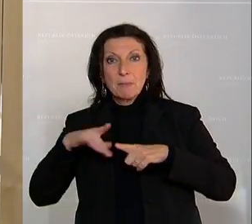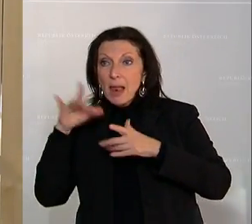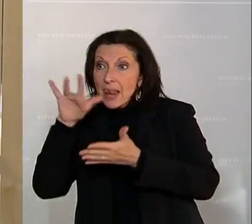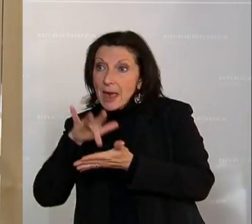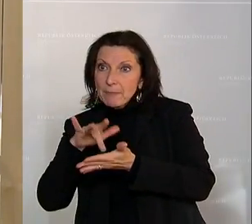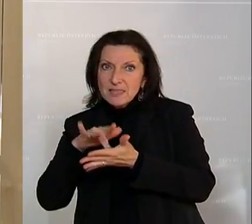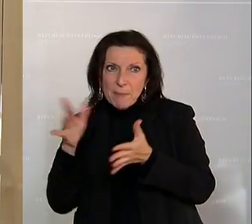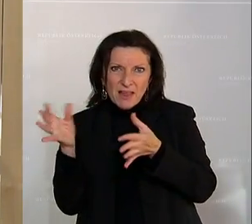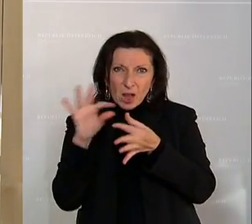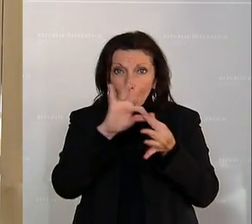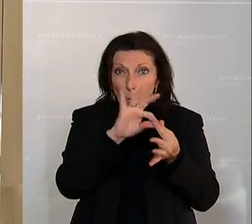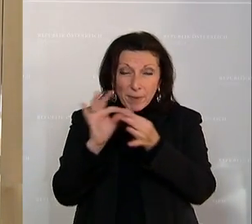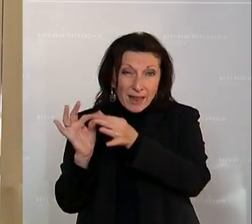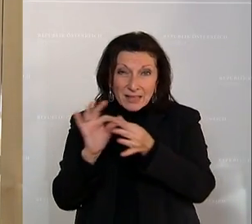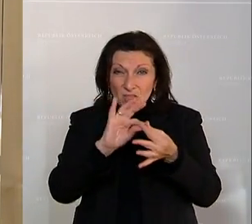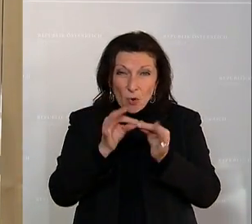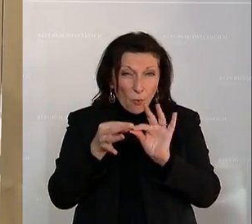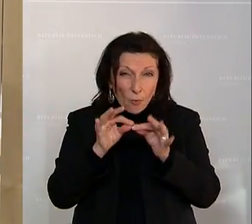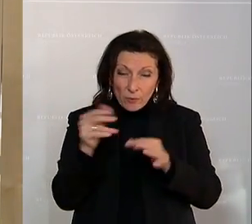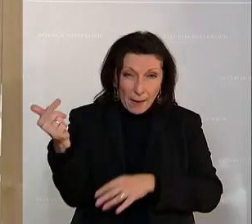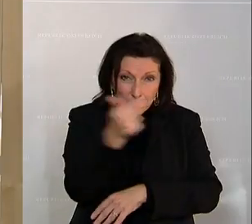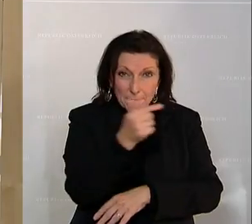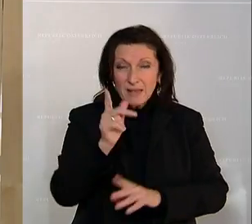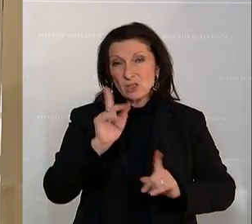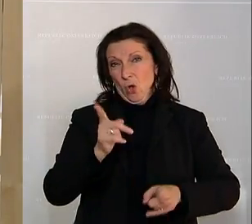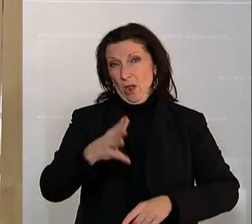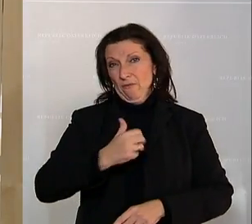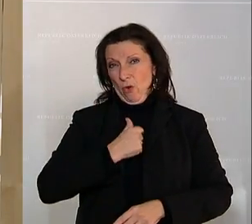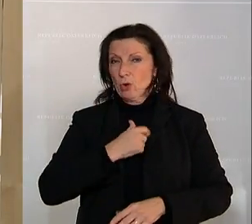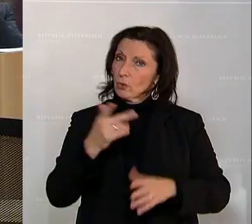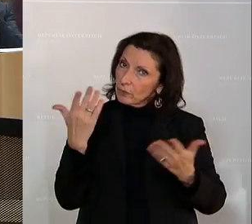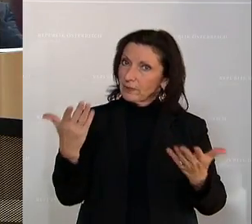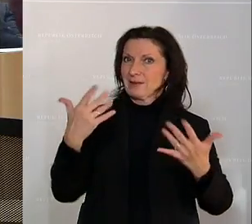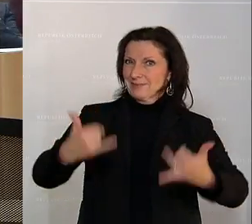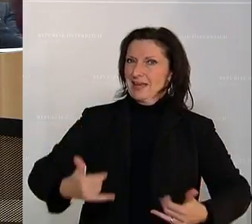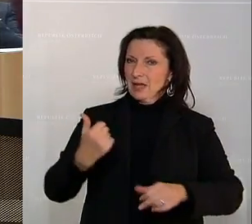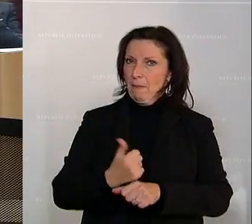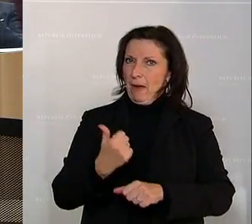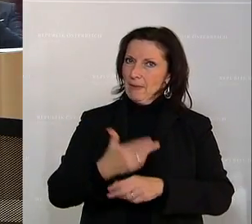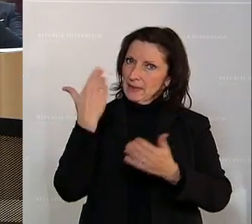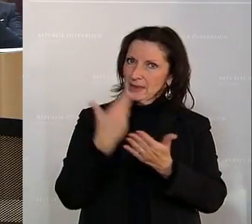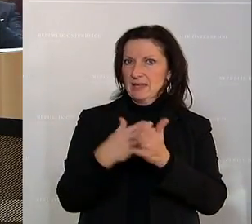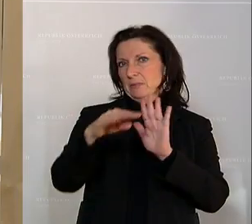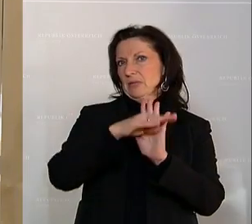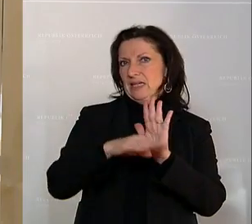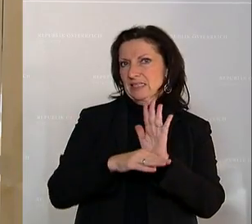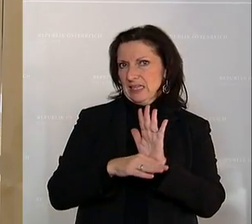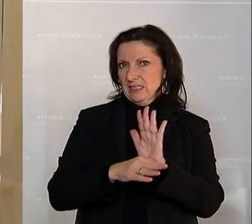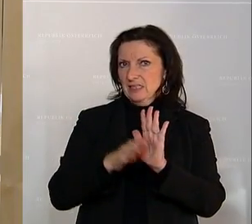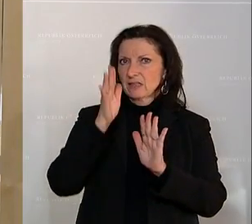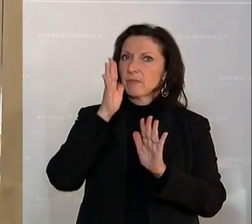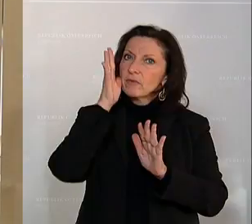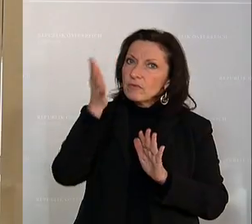erfolgreich sein kann. Und meine Damen und Herren, das tun wir heute mit diesem Gesetz, mit dieser Umsetzung